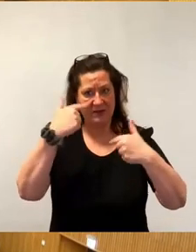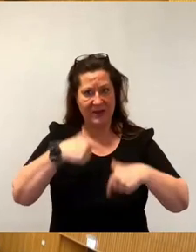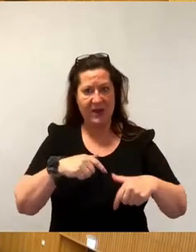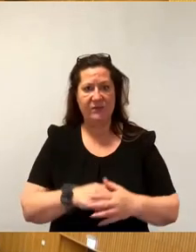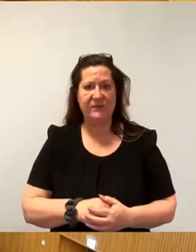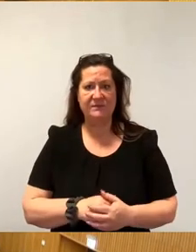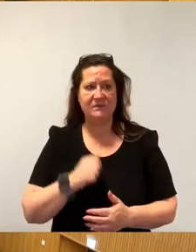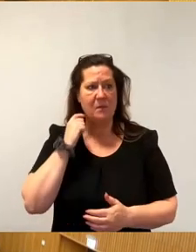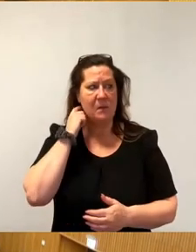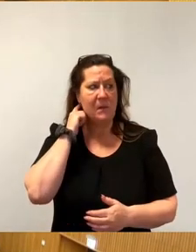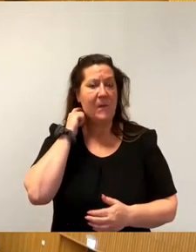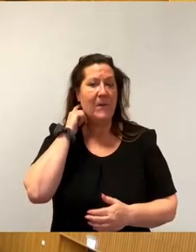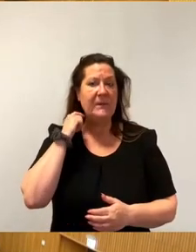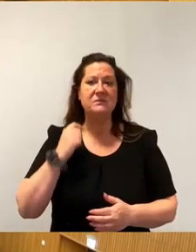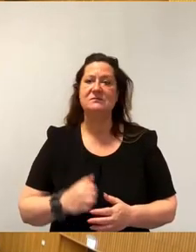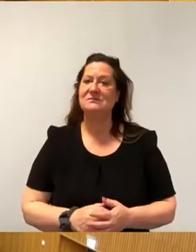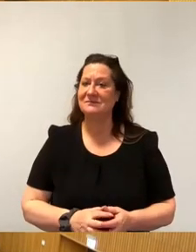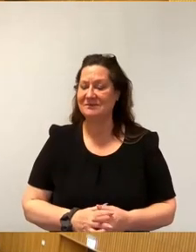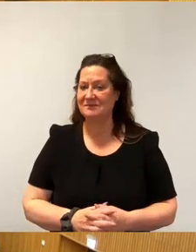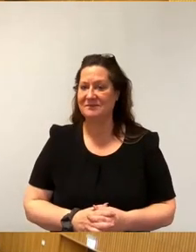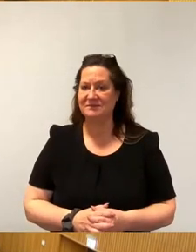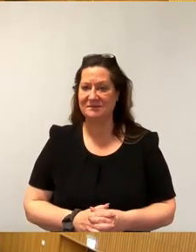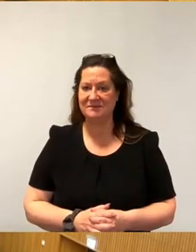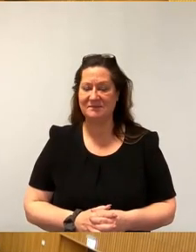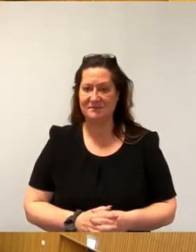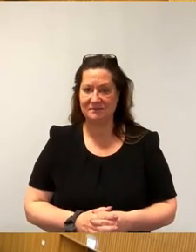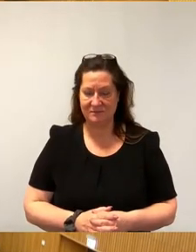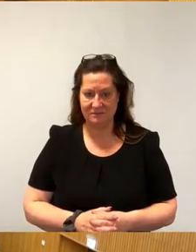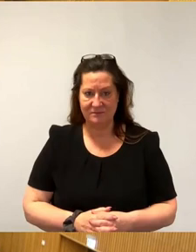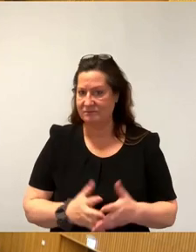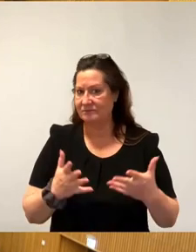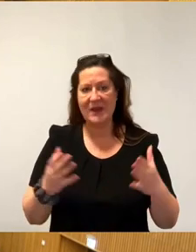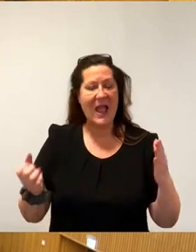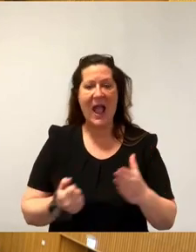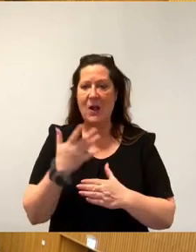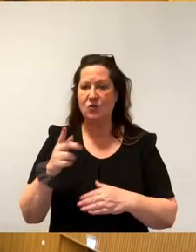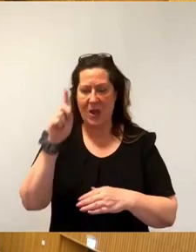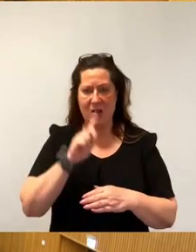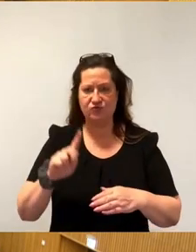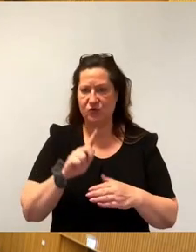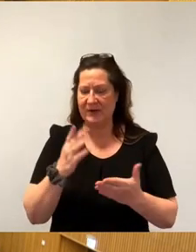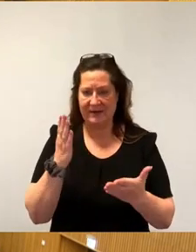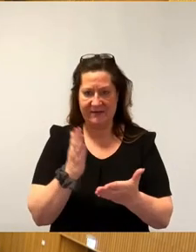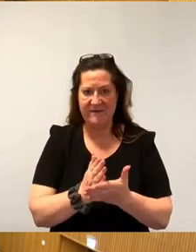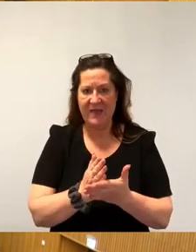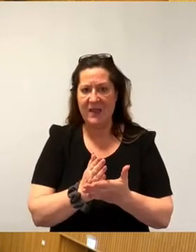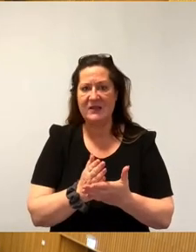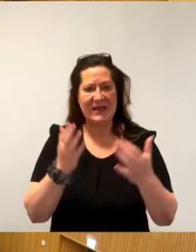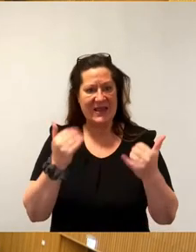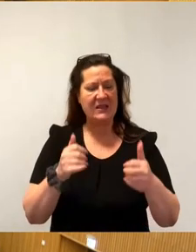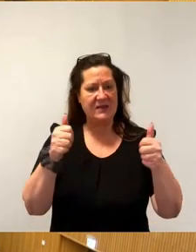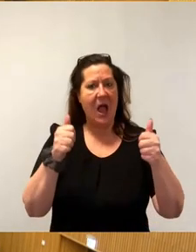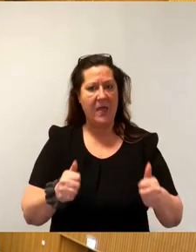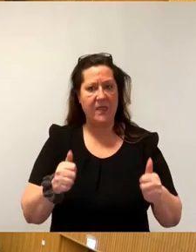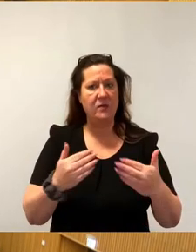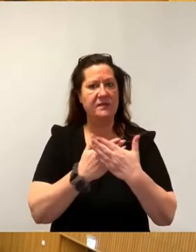So, damit ist die aktuelle Stunde abgeschlossen. Wir kommen zu dem dazugehörigen Antrag, also Tagesordnungspunkt 4.